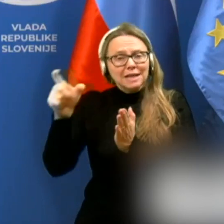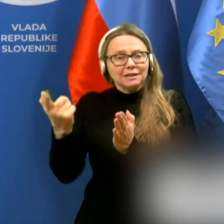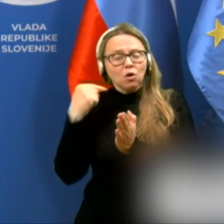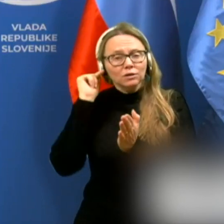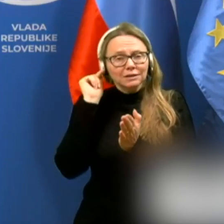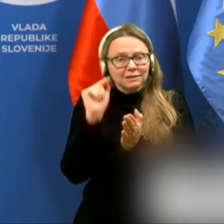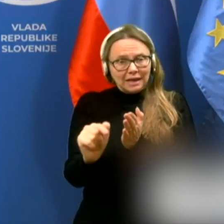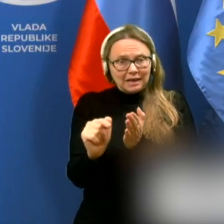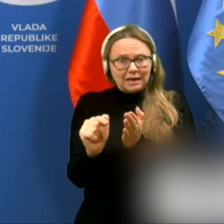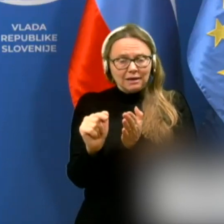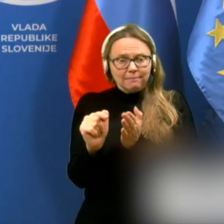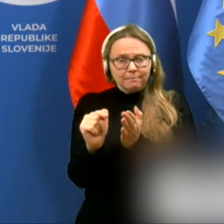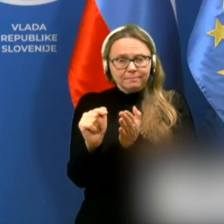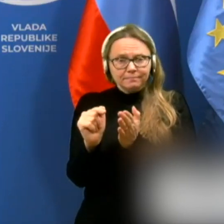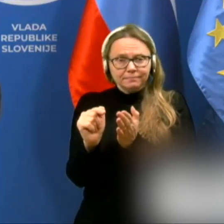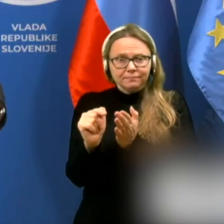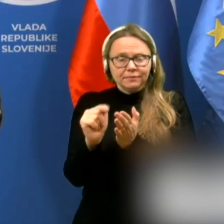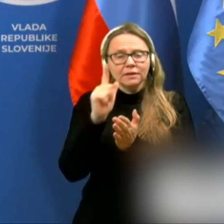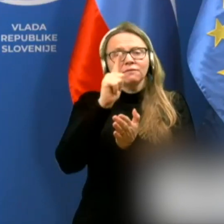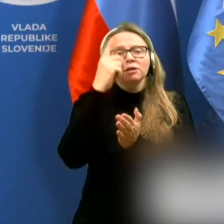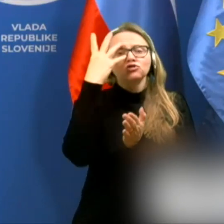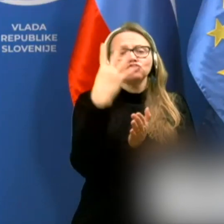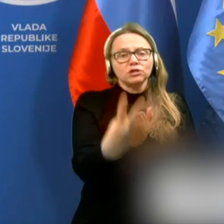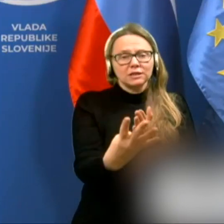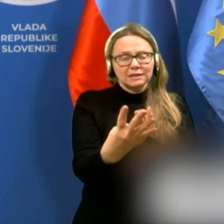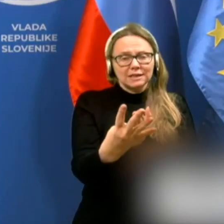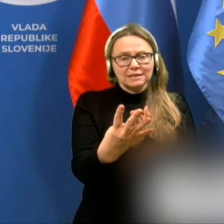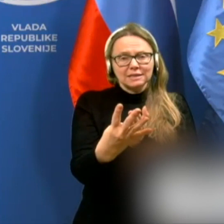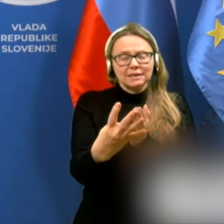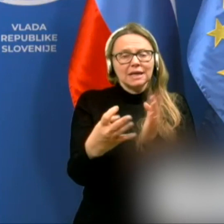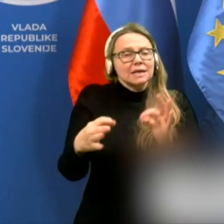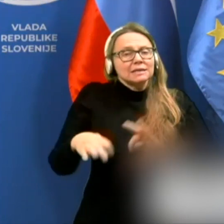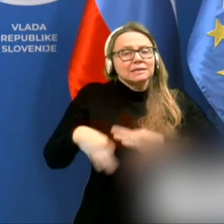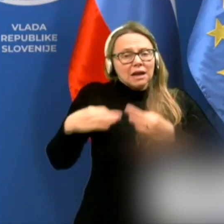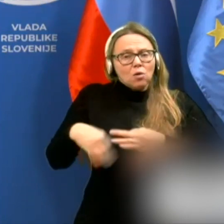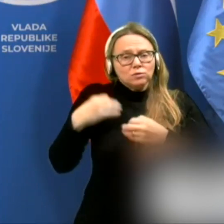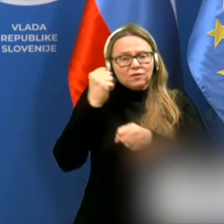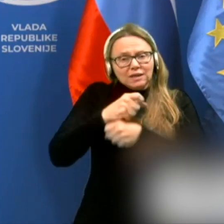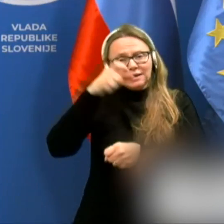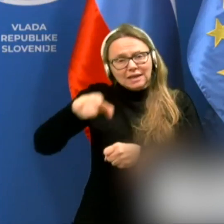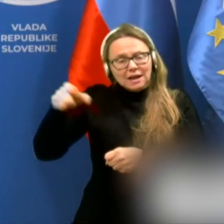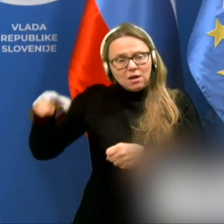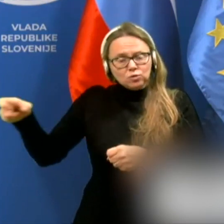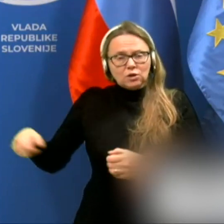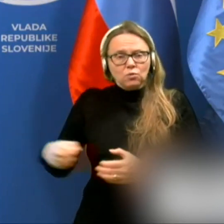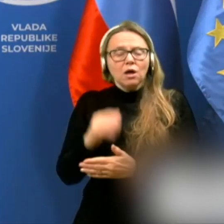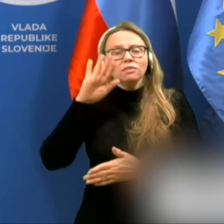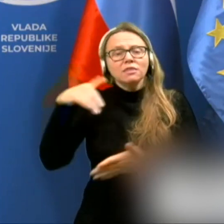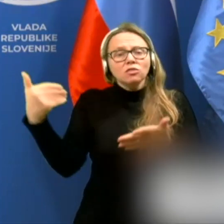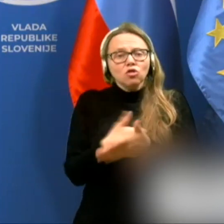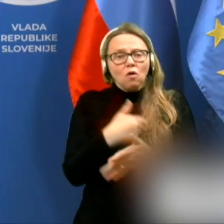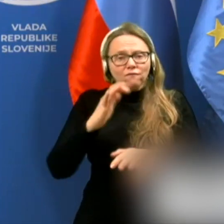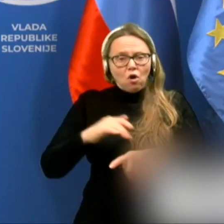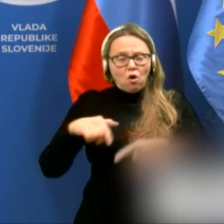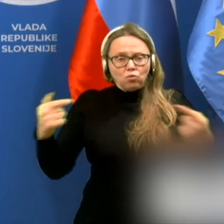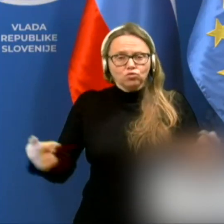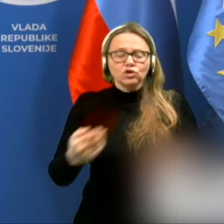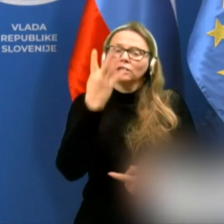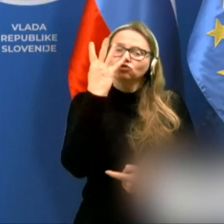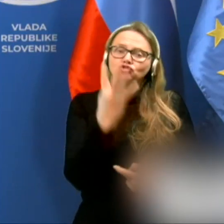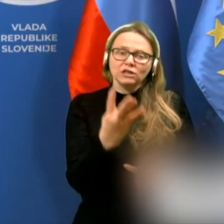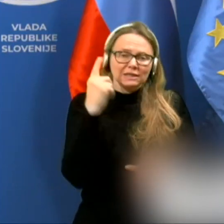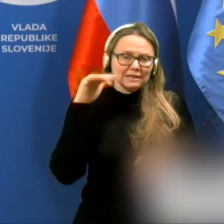tega je kar 42 zdravstvenih delavcev. Na novo okuženih pa je 40